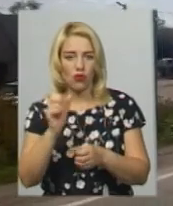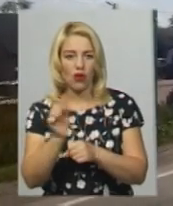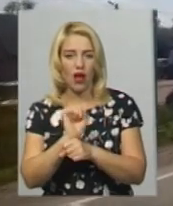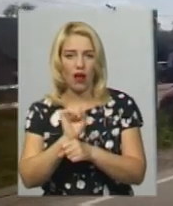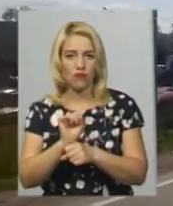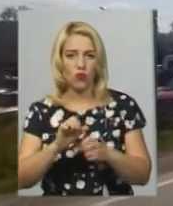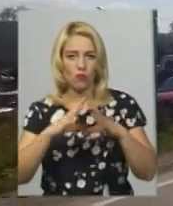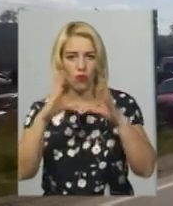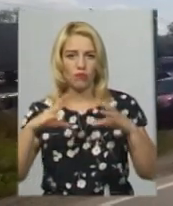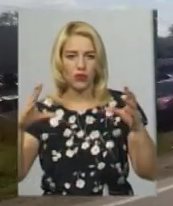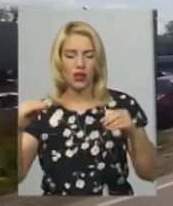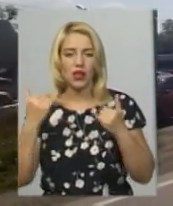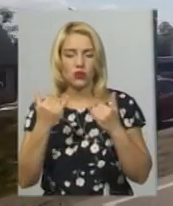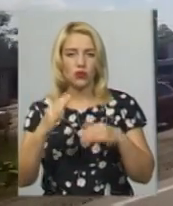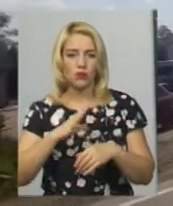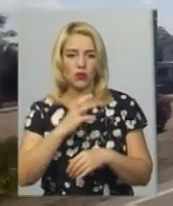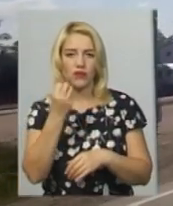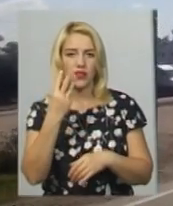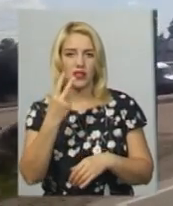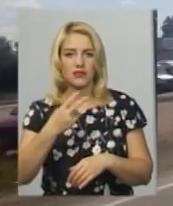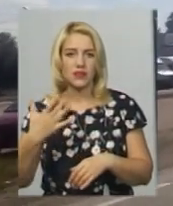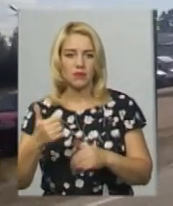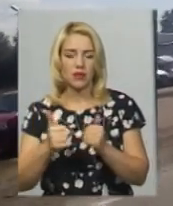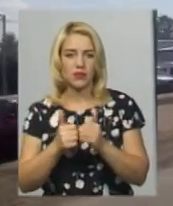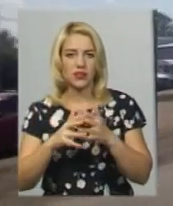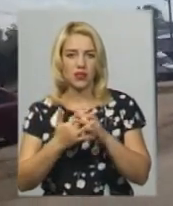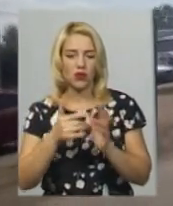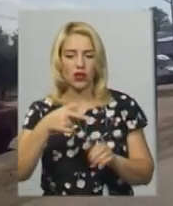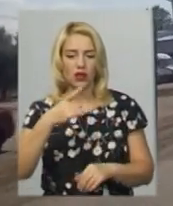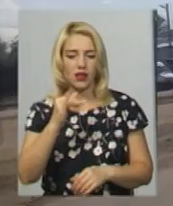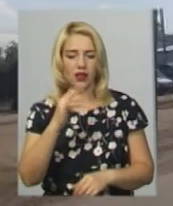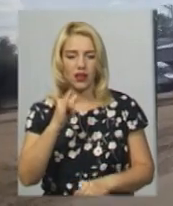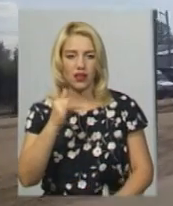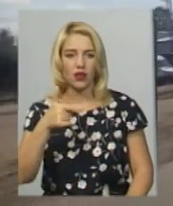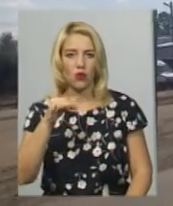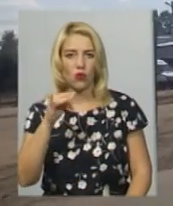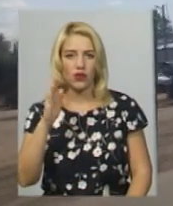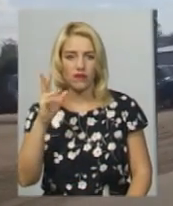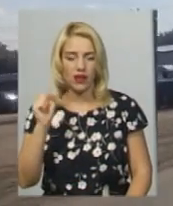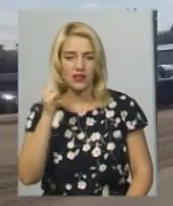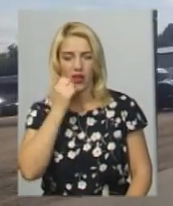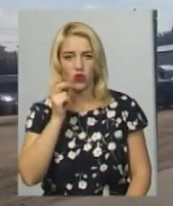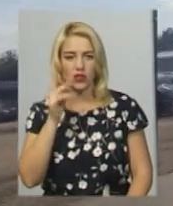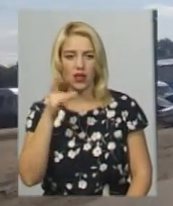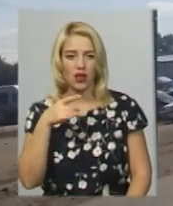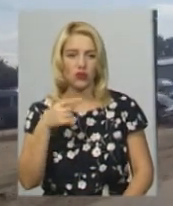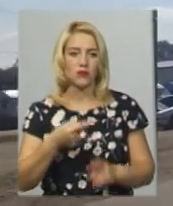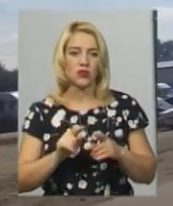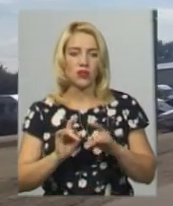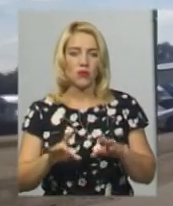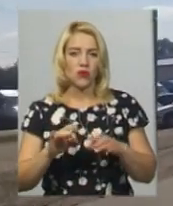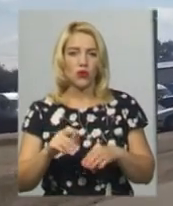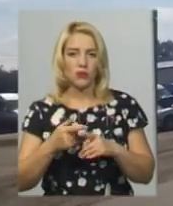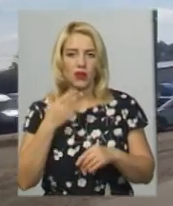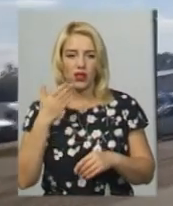сталася сьогодні о 13.25 неподалік села Григорівка Старокостянтинівського району. Про це нам повідомила речниця головного